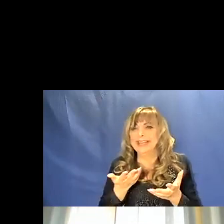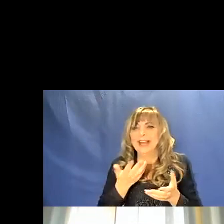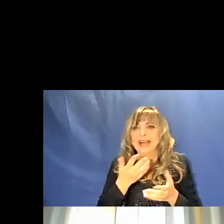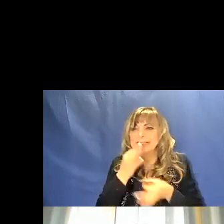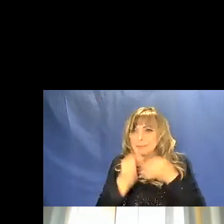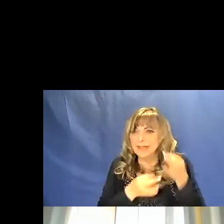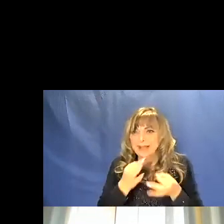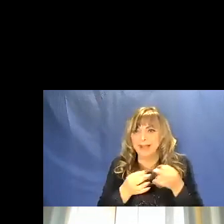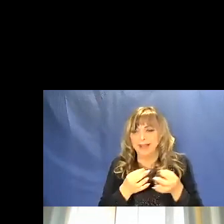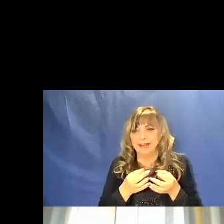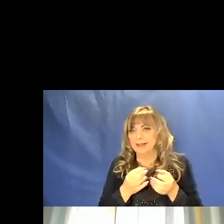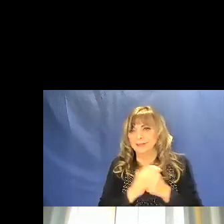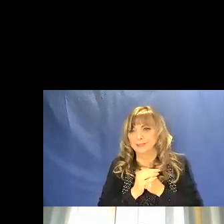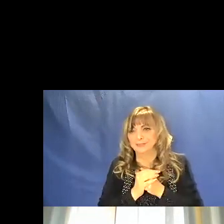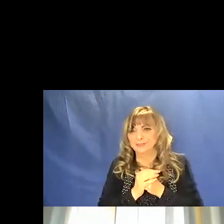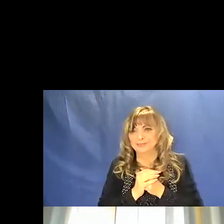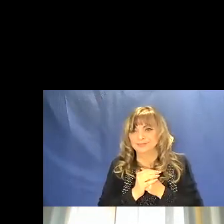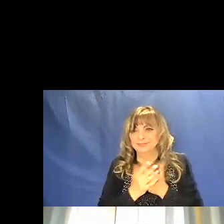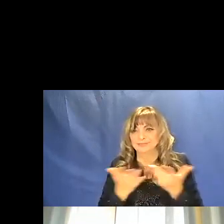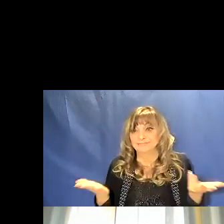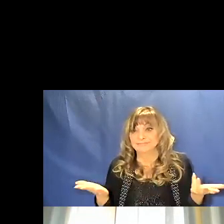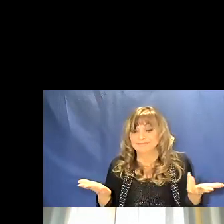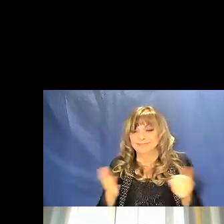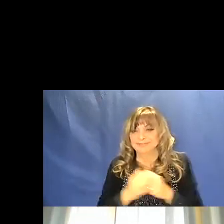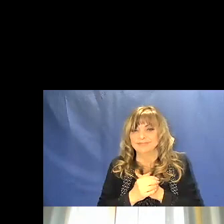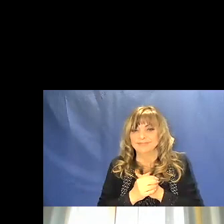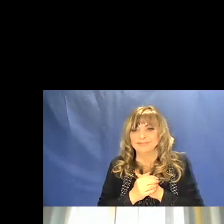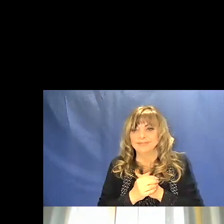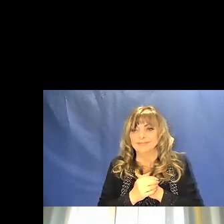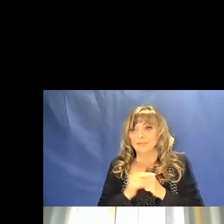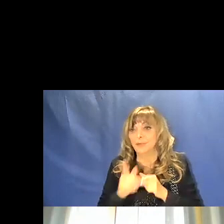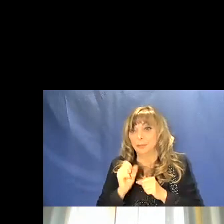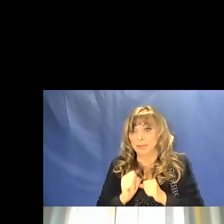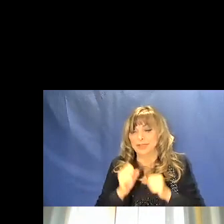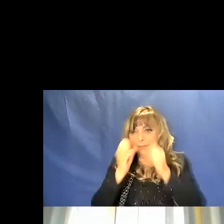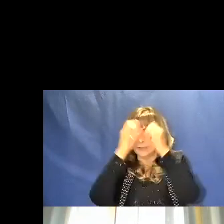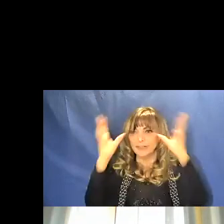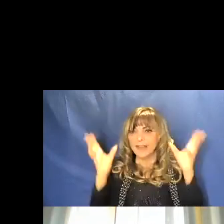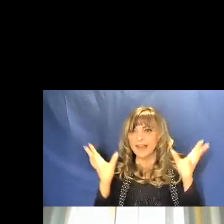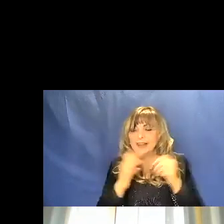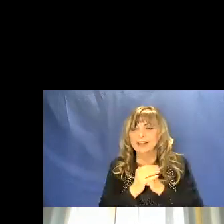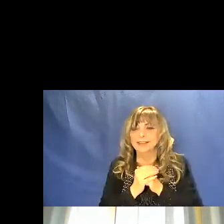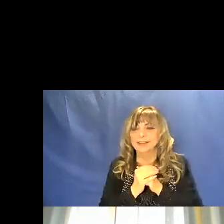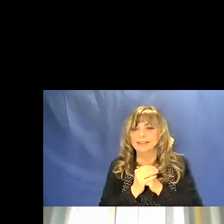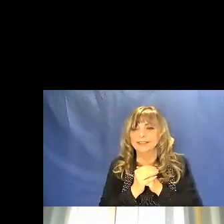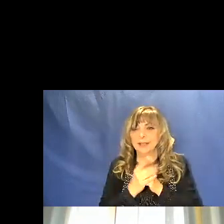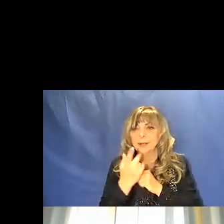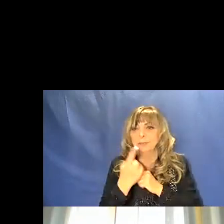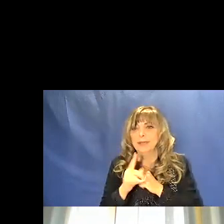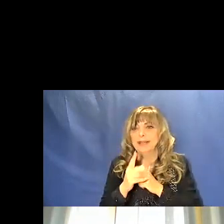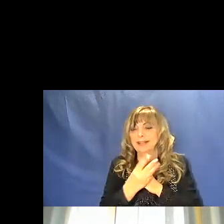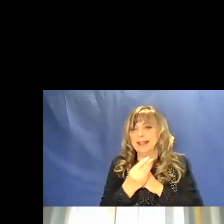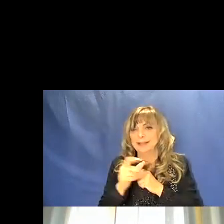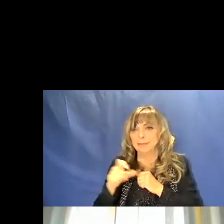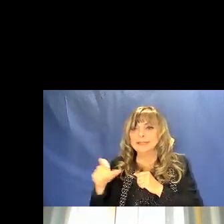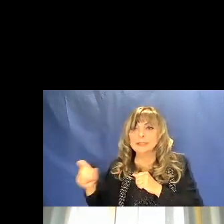di tutto quello che viene trovato ecco quindi che come potete immaginare per molti il